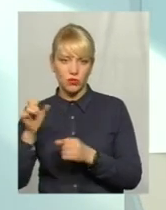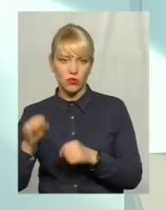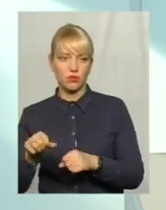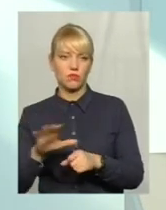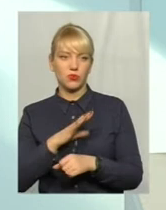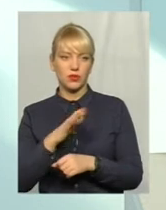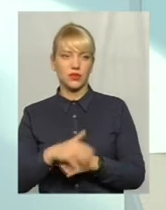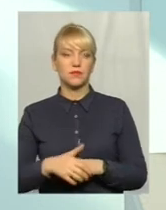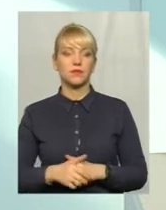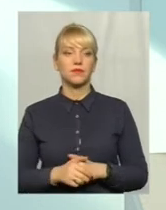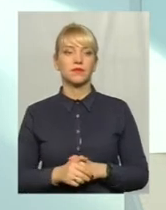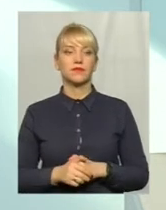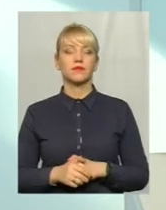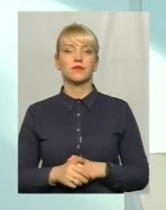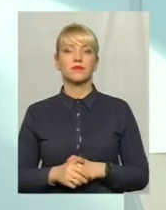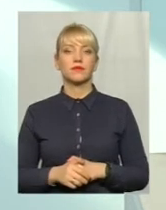області.